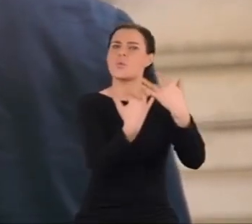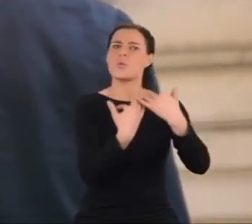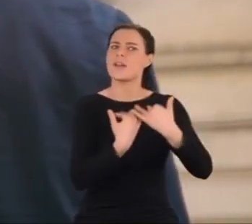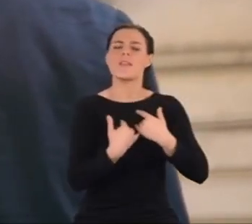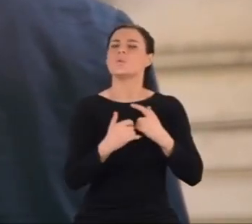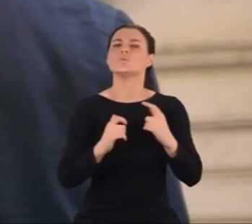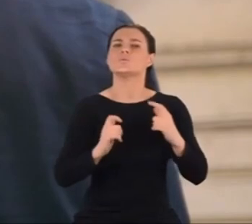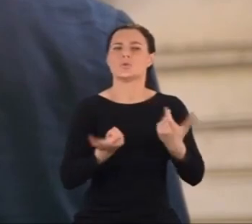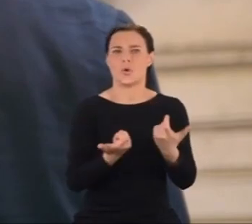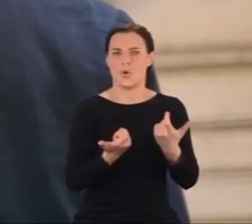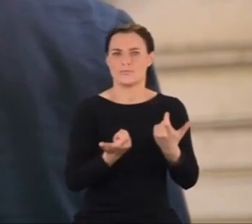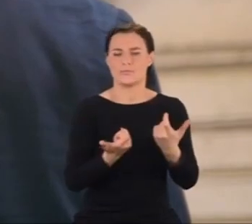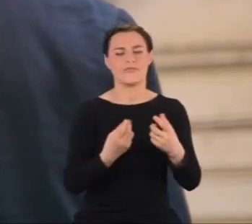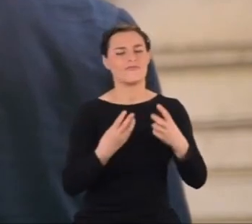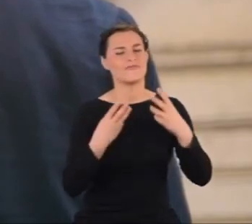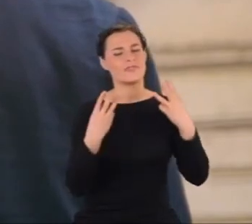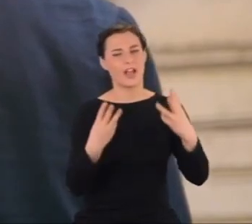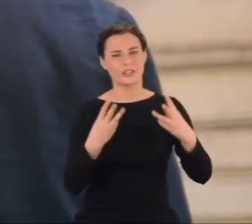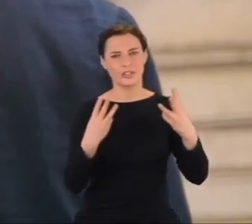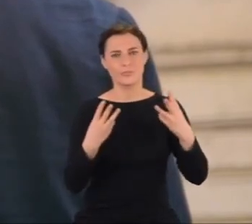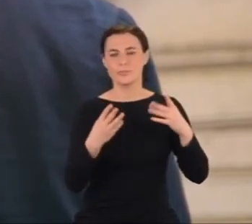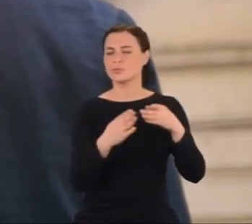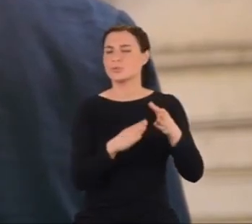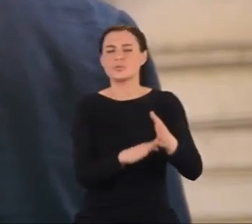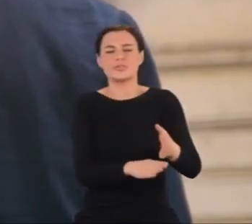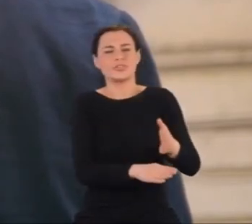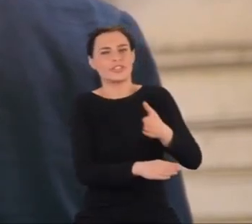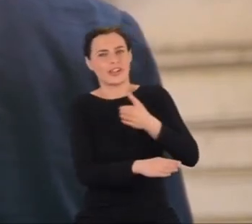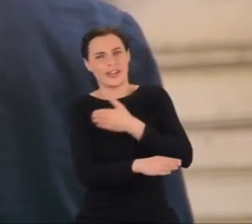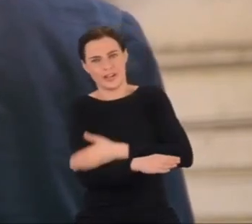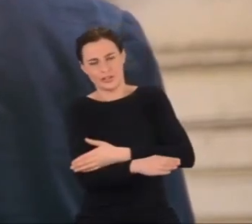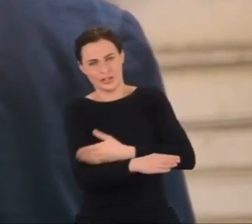uwagę cały kontekst, zaczęło się znacznie wcześniej.